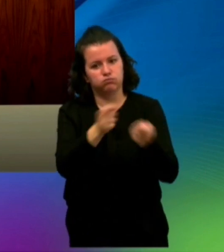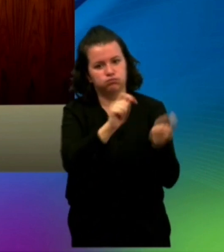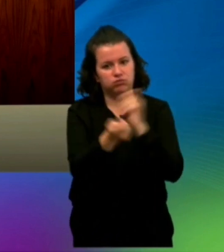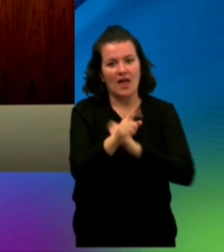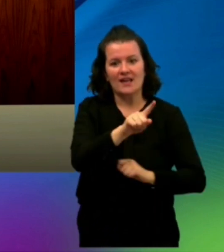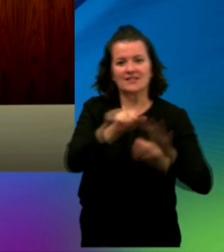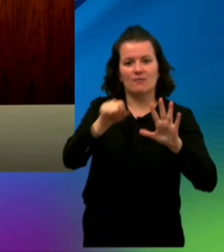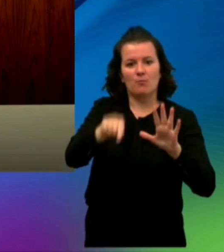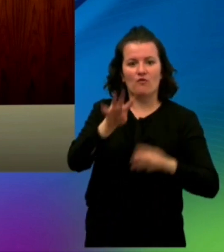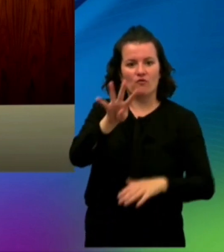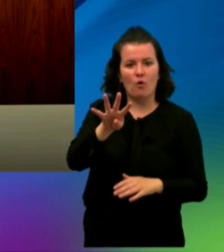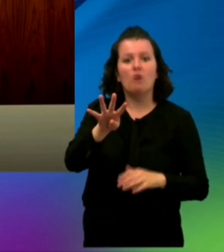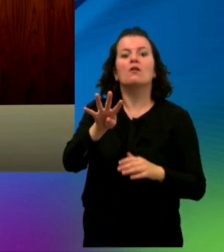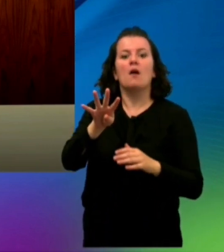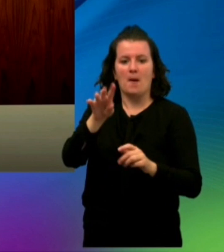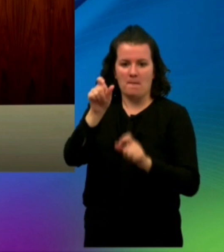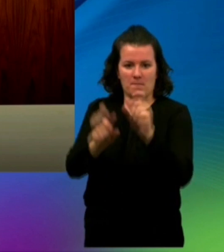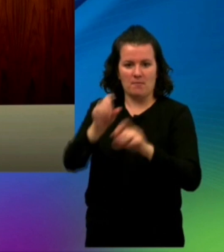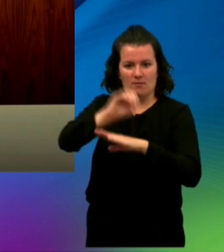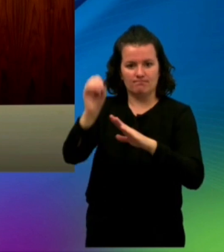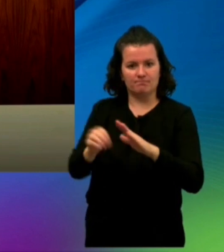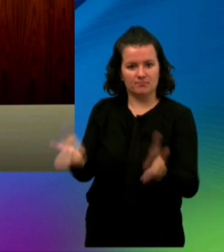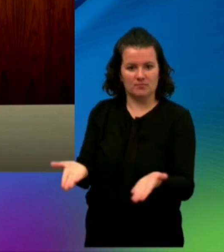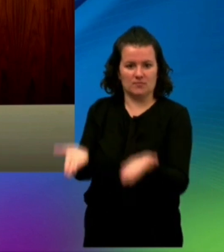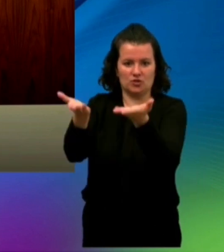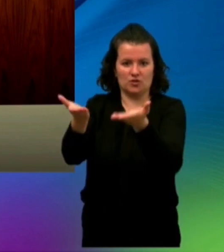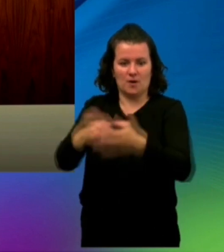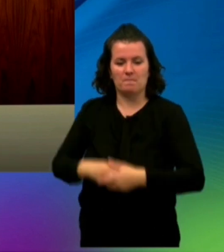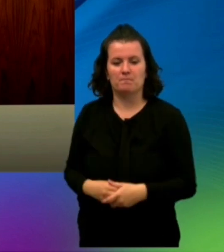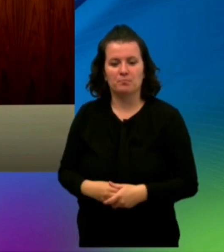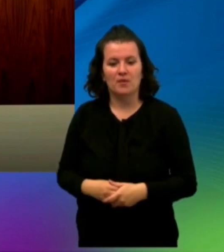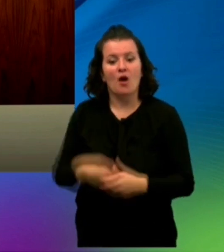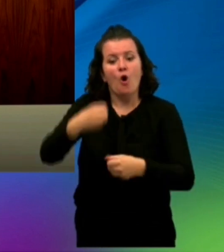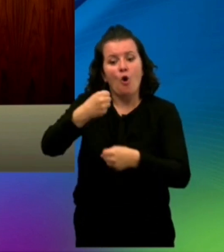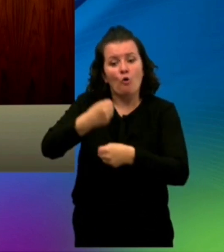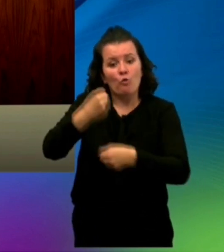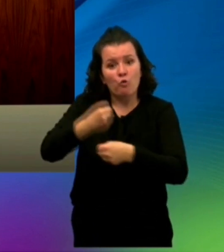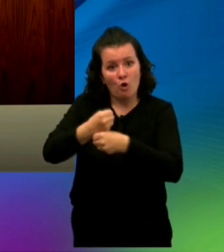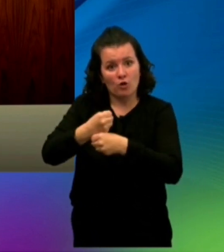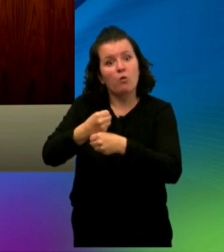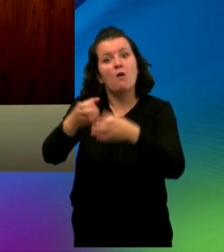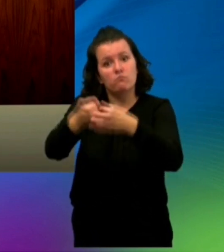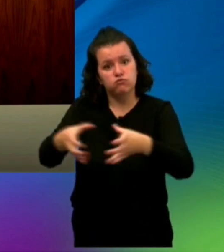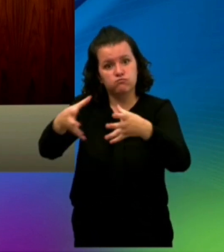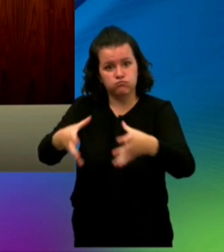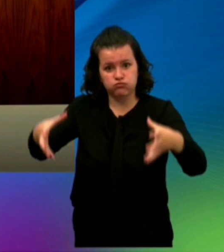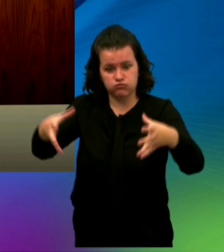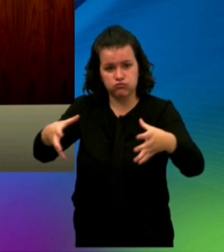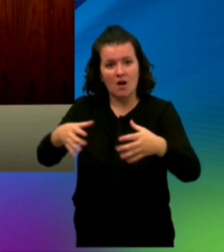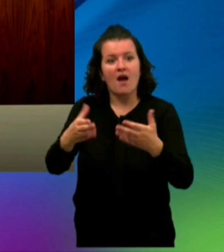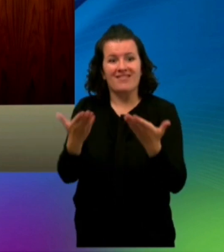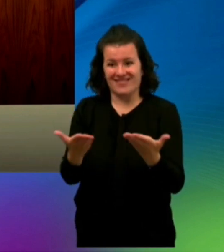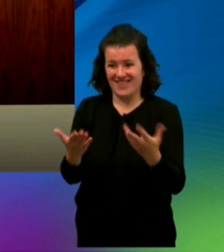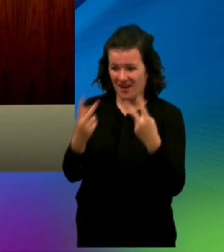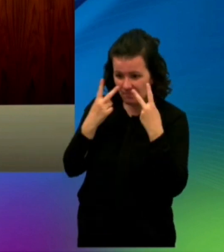10 ألف نسمة المشجل حاليا إلى 24 بحلول العام 2025